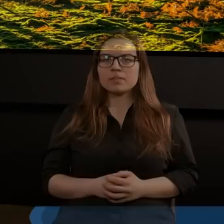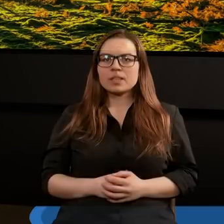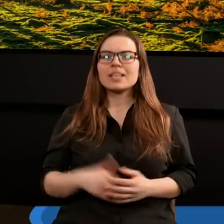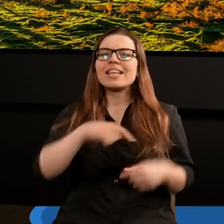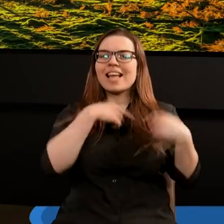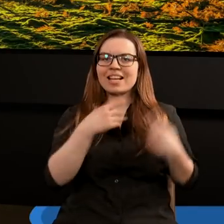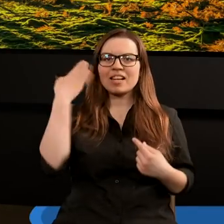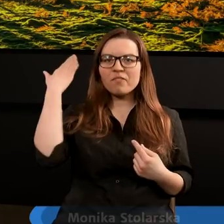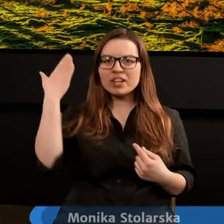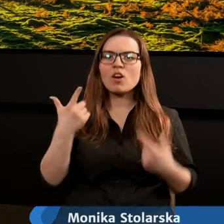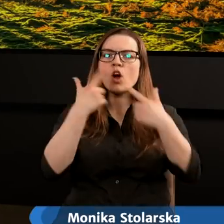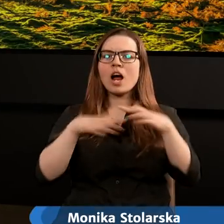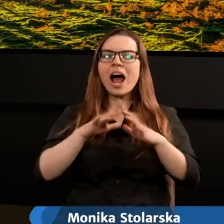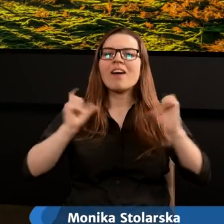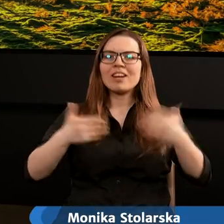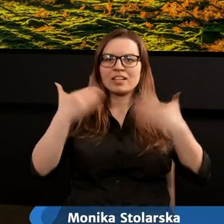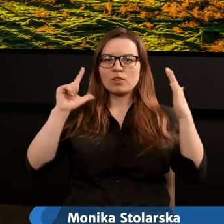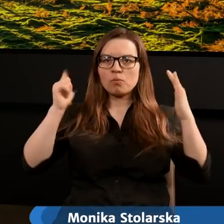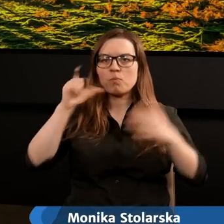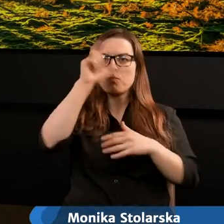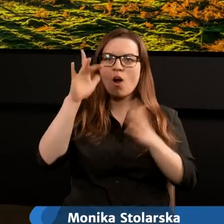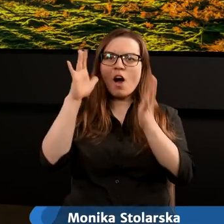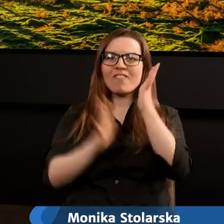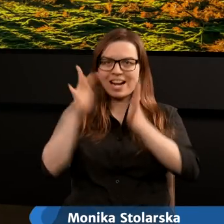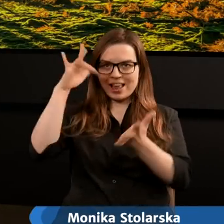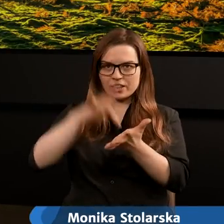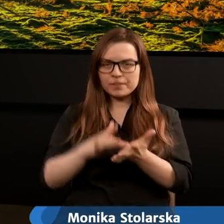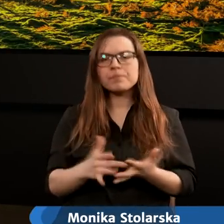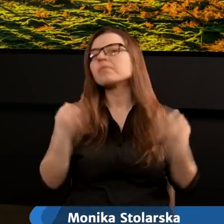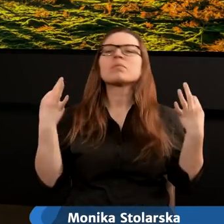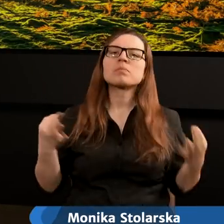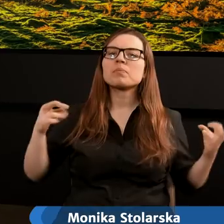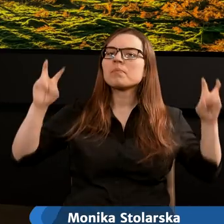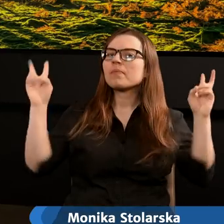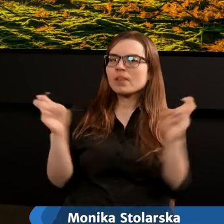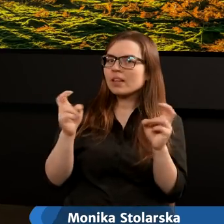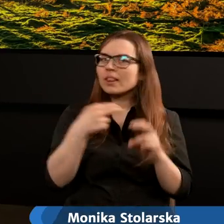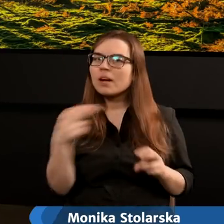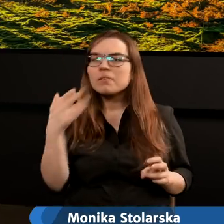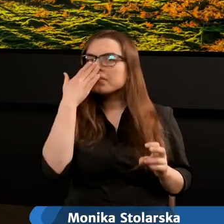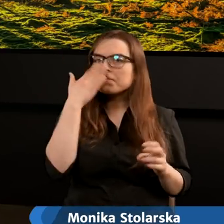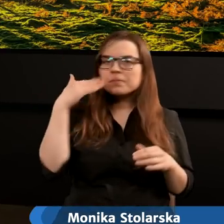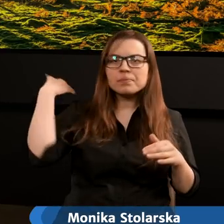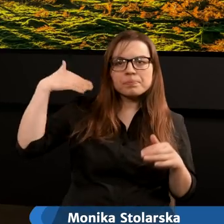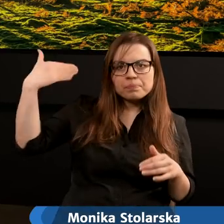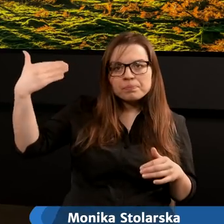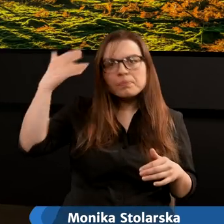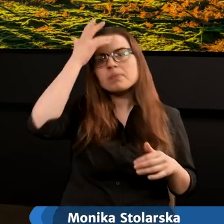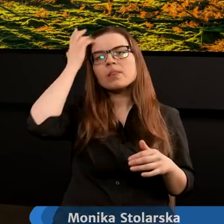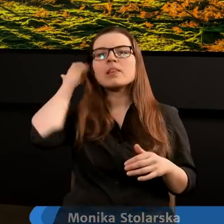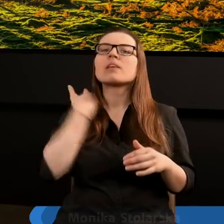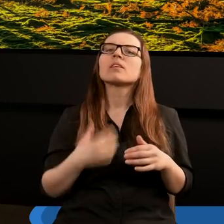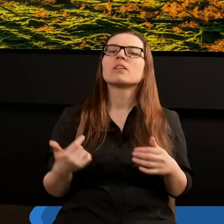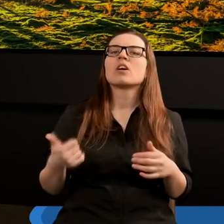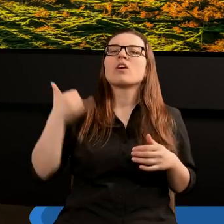Serdecznie witam w Kościele Adwentystów Dnia 7 w Podkowie Leśnej. Dzisiejsze studium, które chcemy analizować, nosi